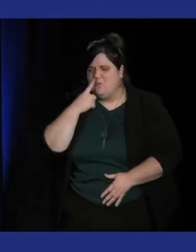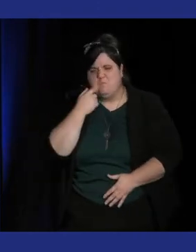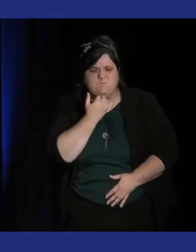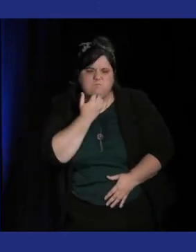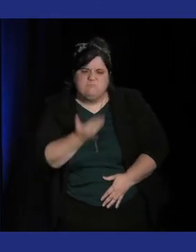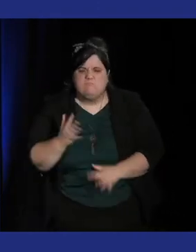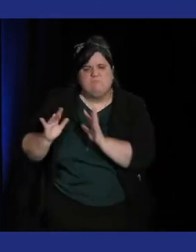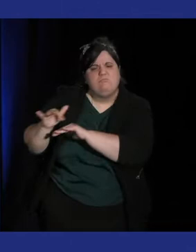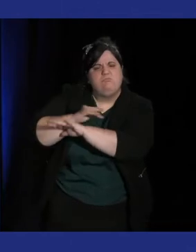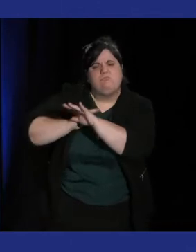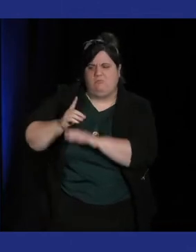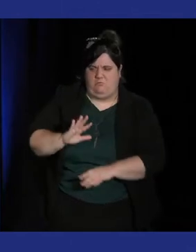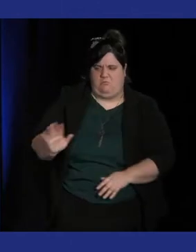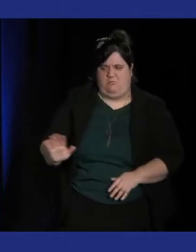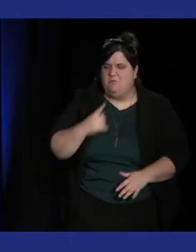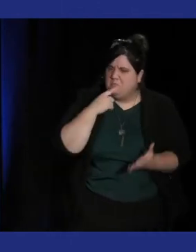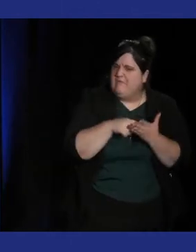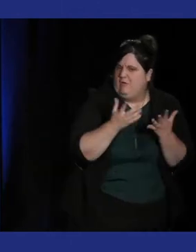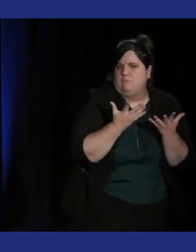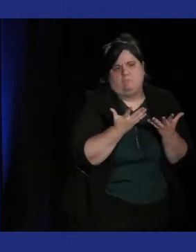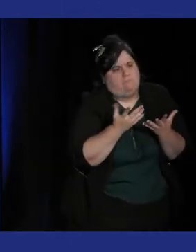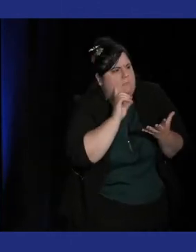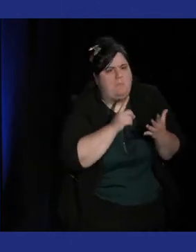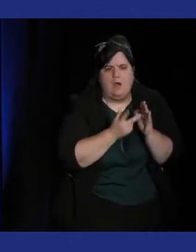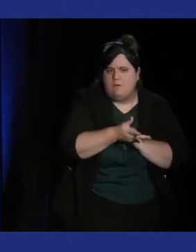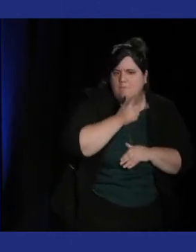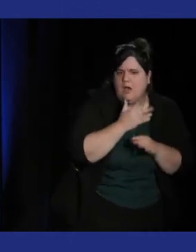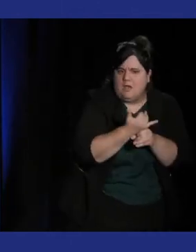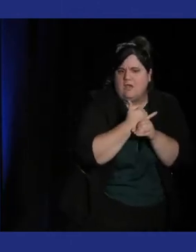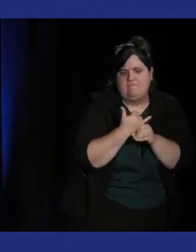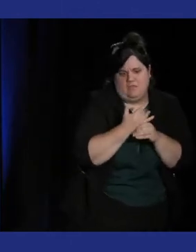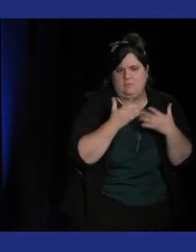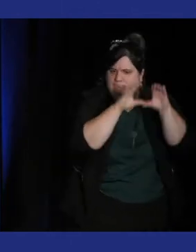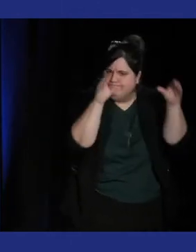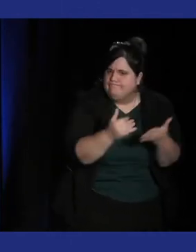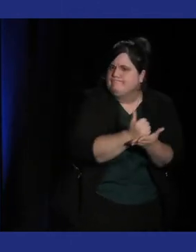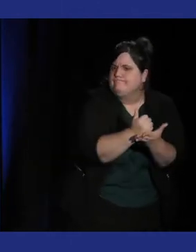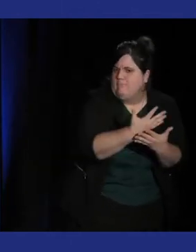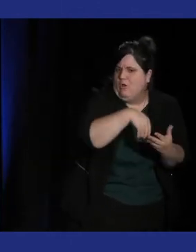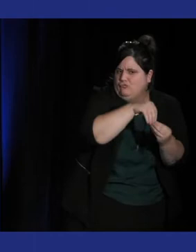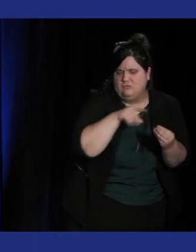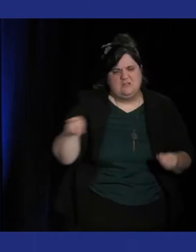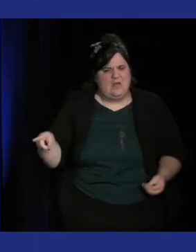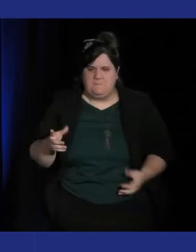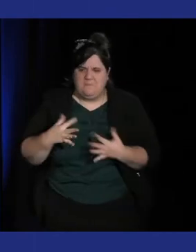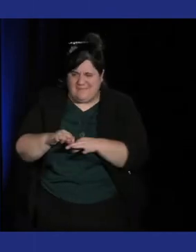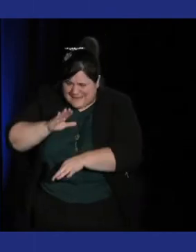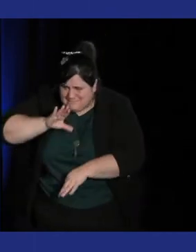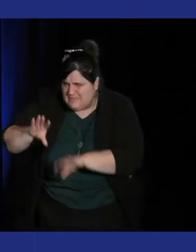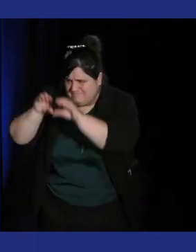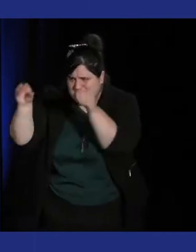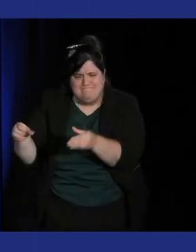plutôt dans les cafés que dans des salles spécifiques. Et donc je pense que là-bas il y avait un ancrage qui était beaucoup plus fort parce qu